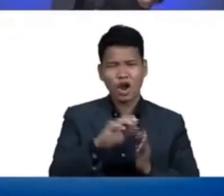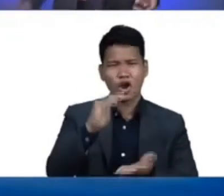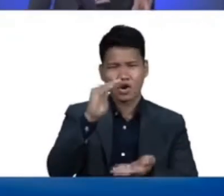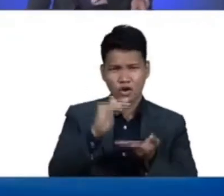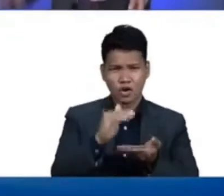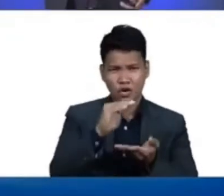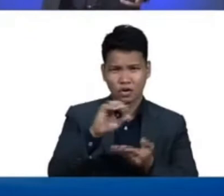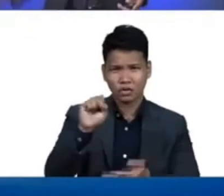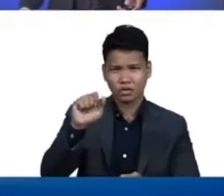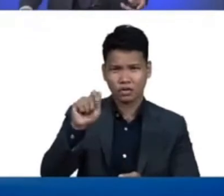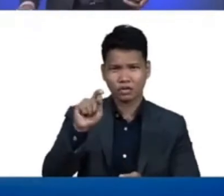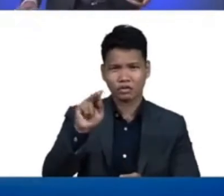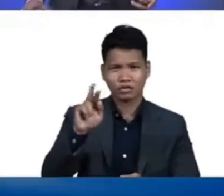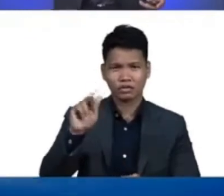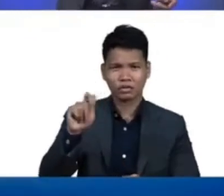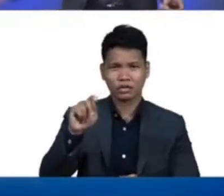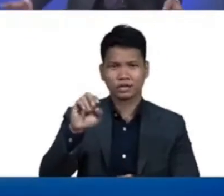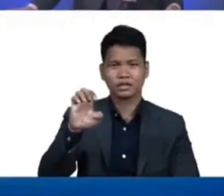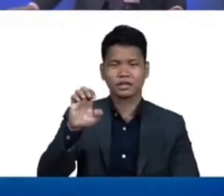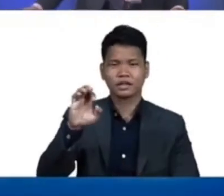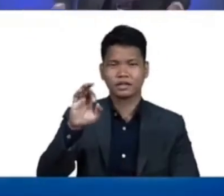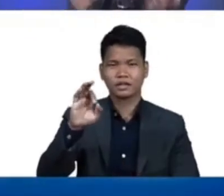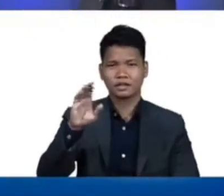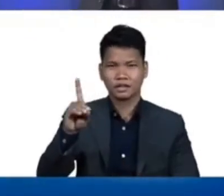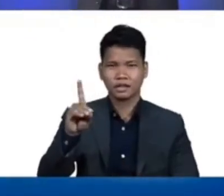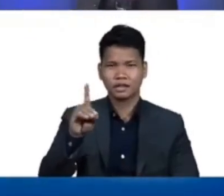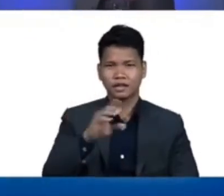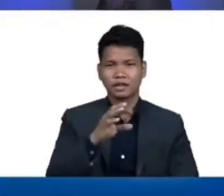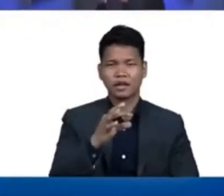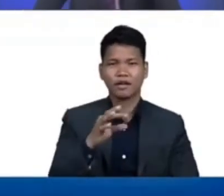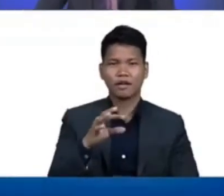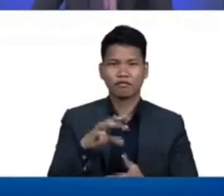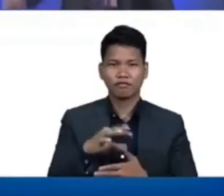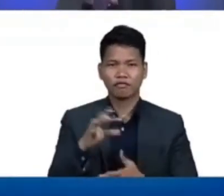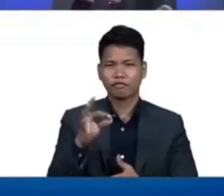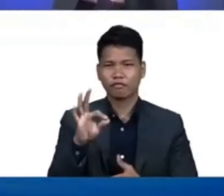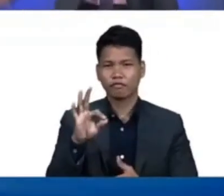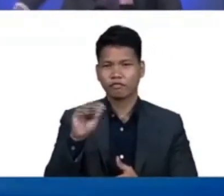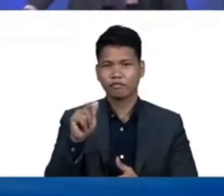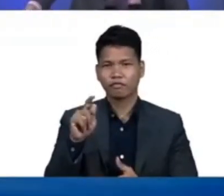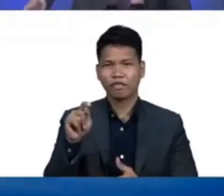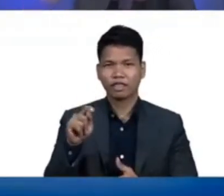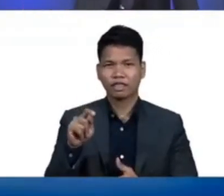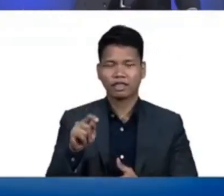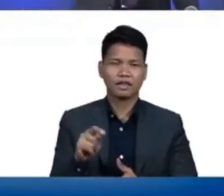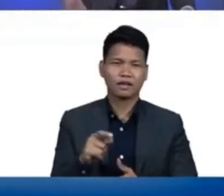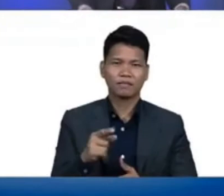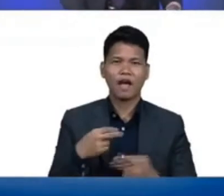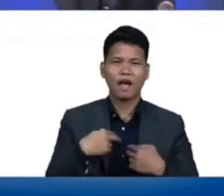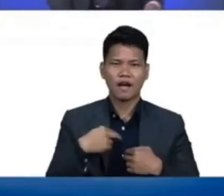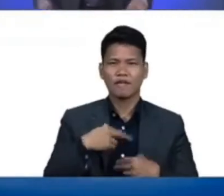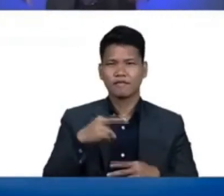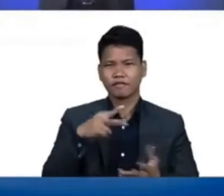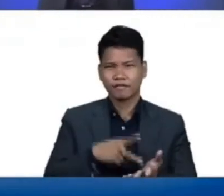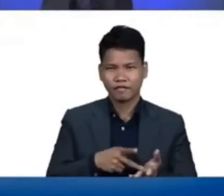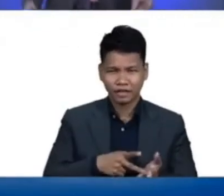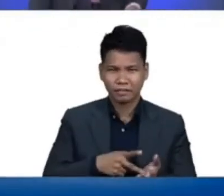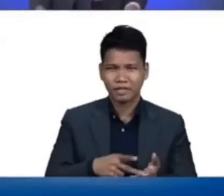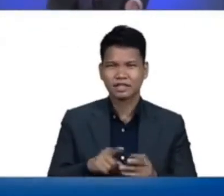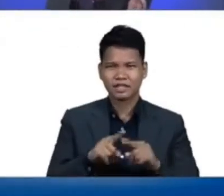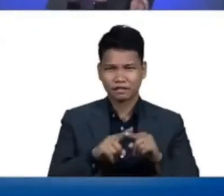contains vitamins, mineral, potassium, it also has magnesium, vitamin E, folic acid,